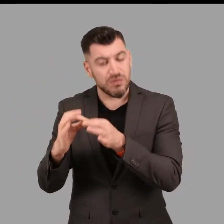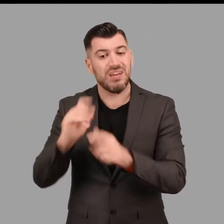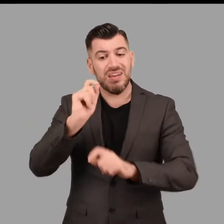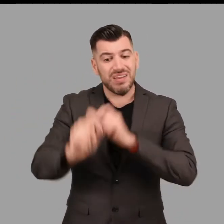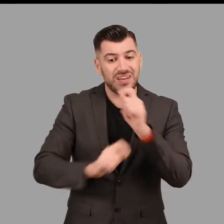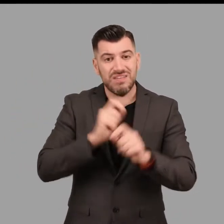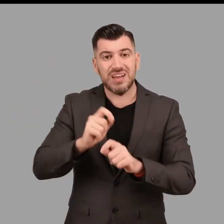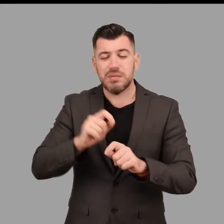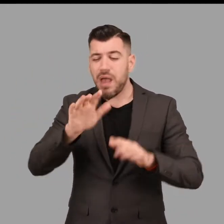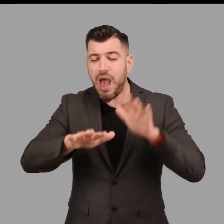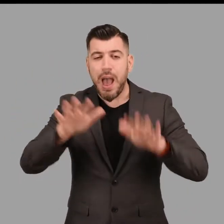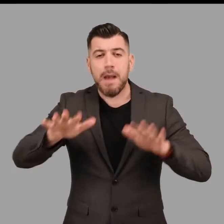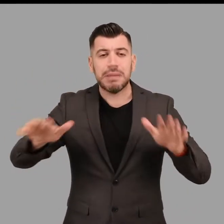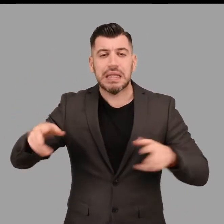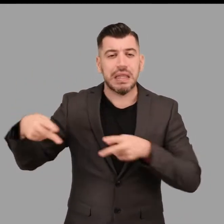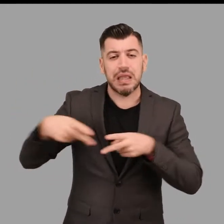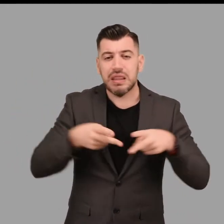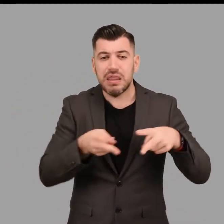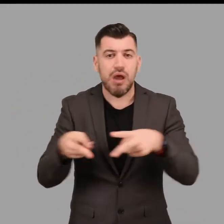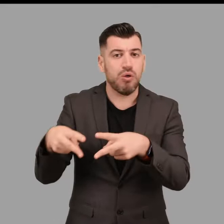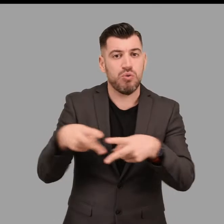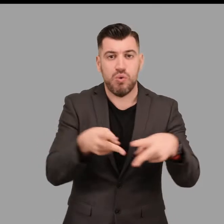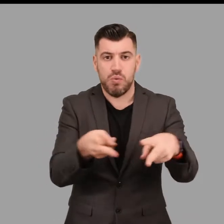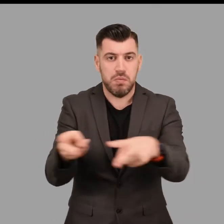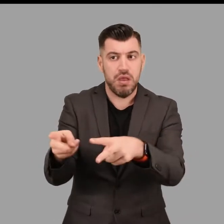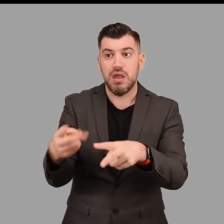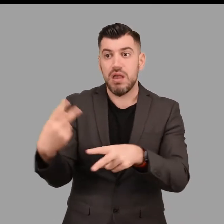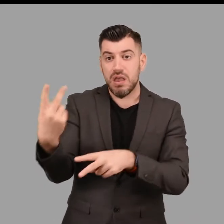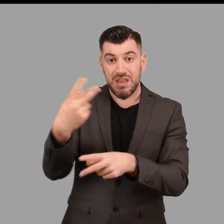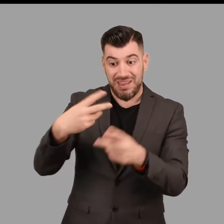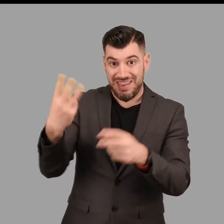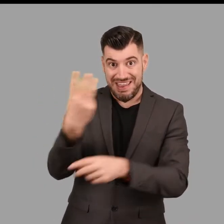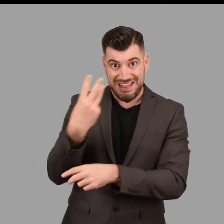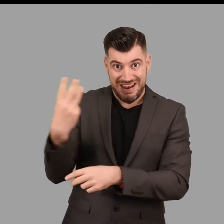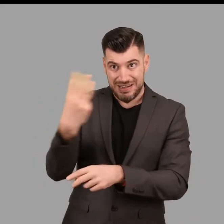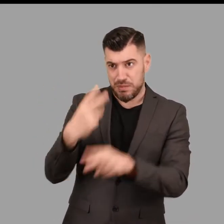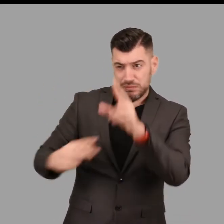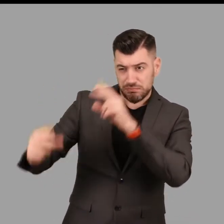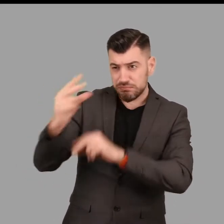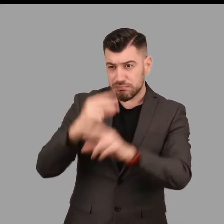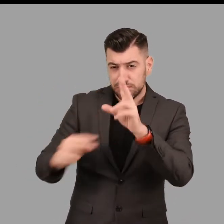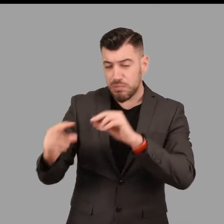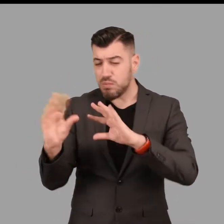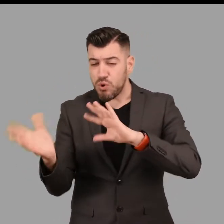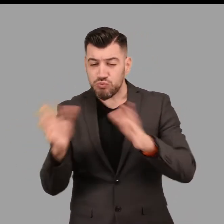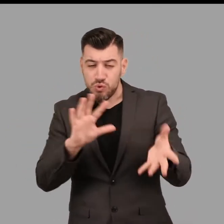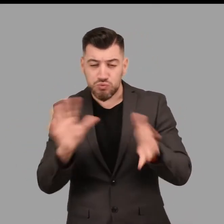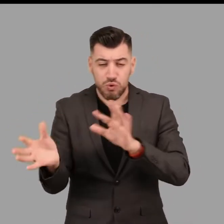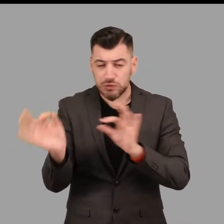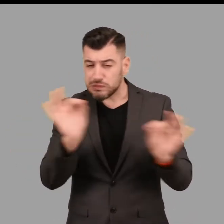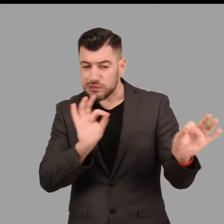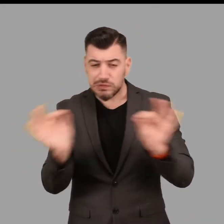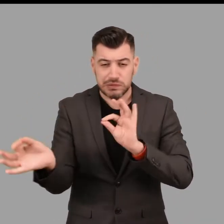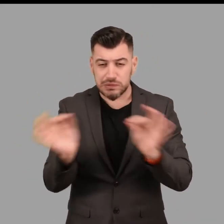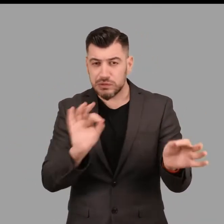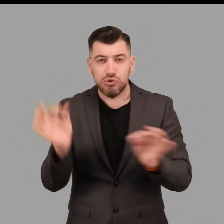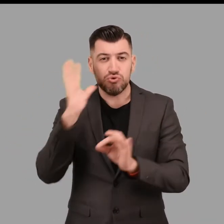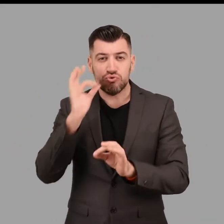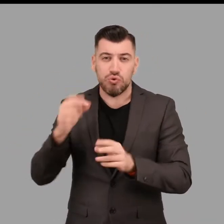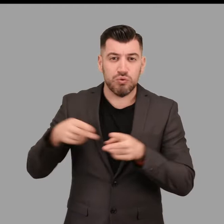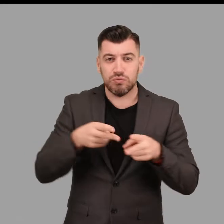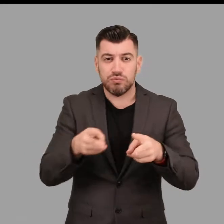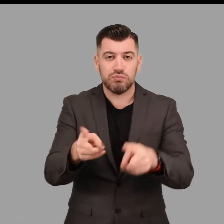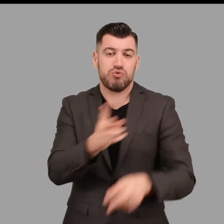υφίσταται εκεί ήδη, ανταλλάσσοντας επιτόπου απόψεις για καλές πρακτικές, αλλά και δυσχέρειες που μπορεί να προκύψουν. Στο όνομα του